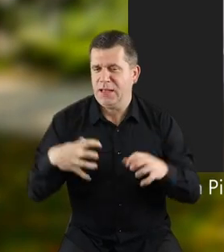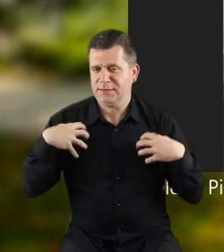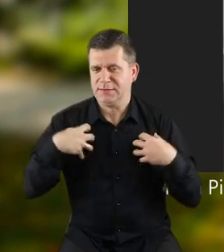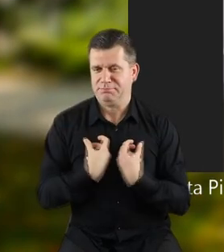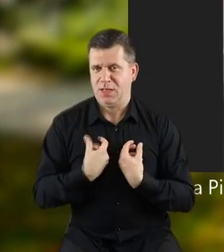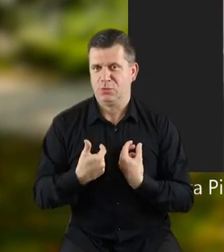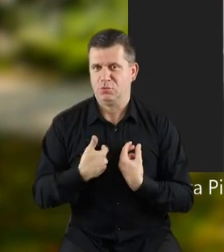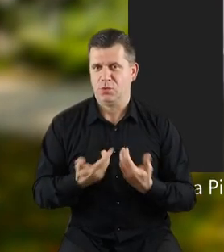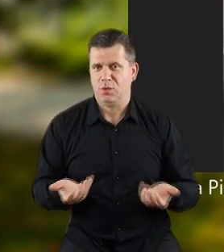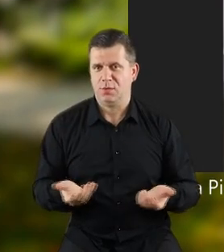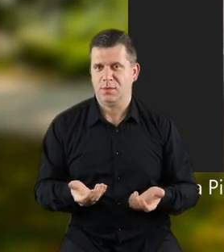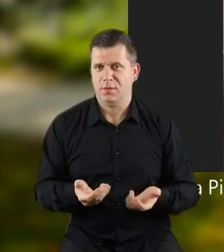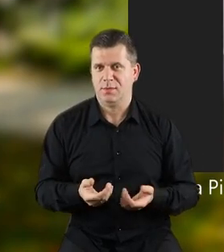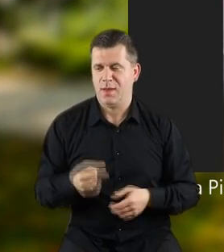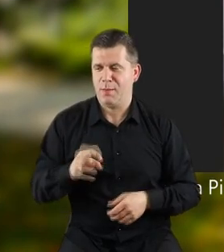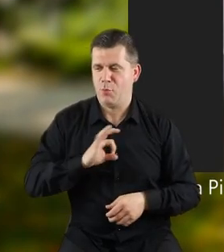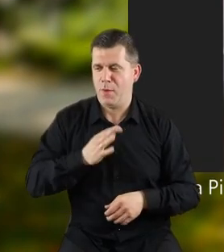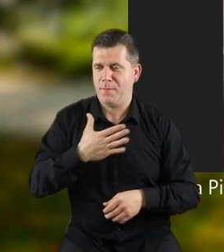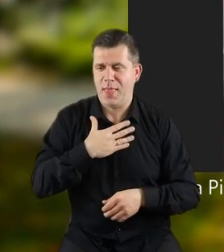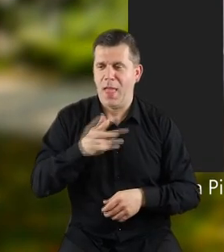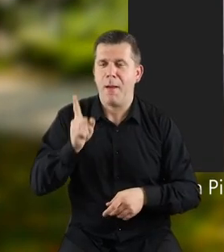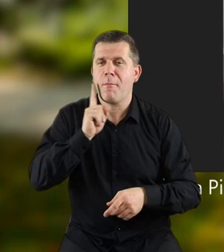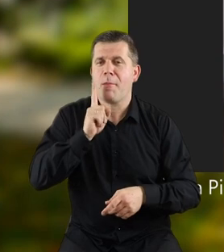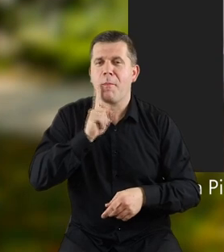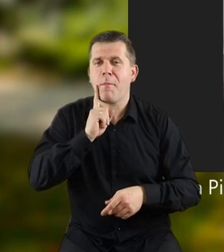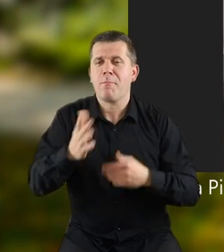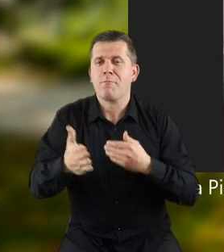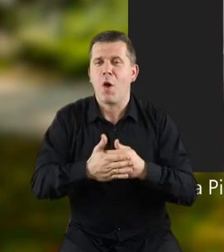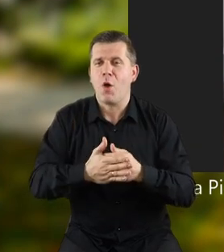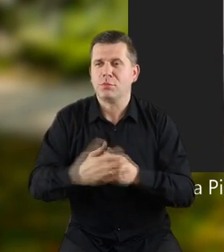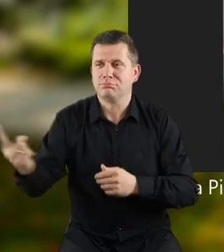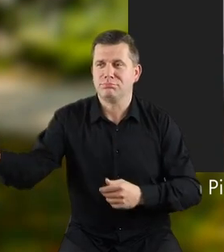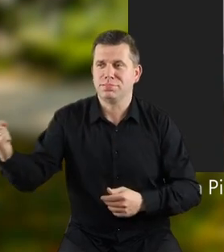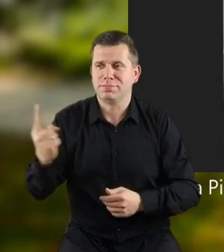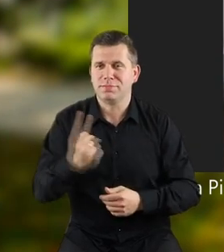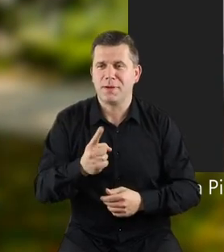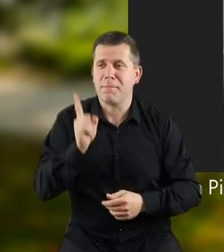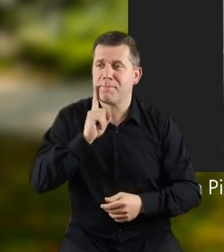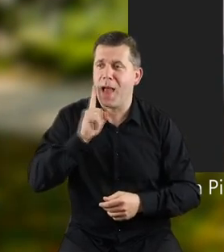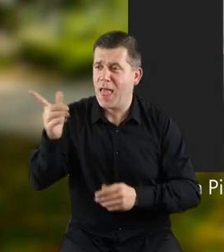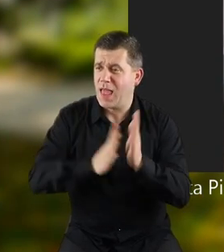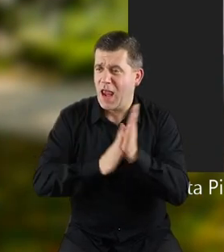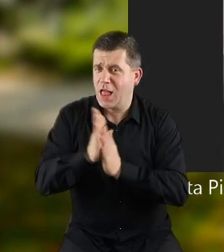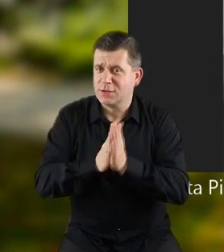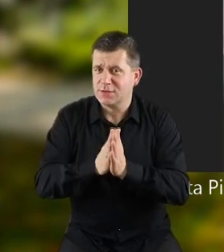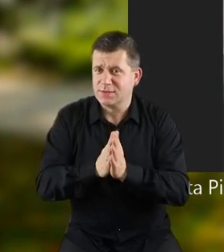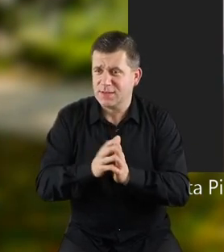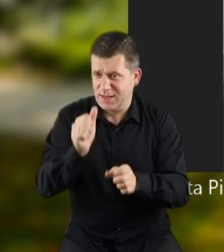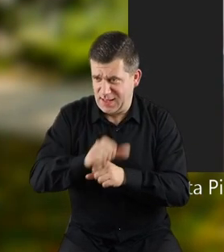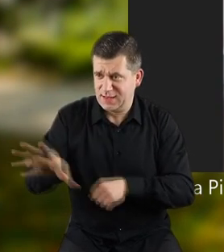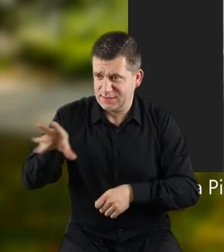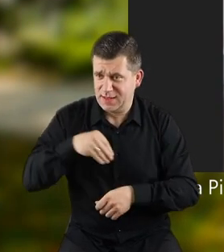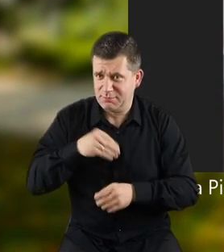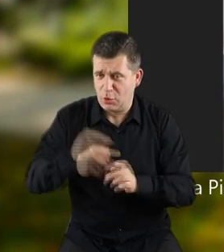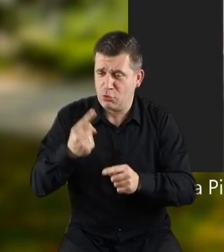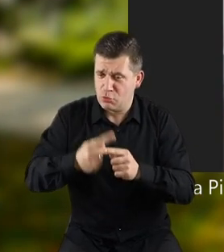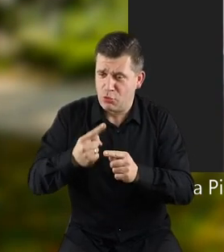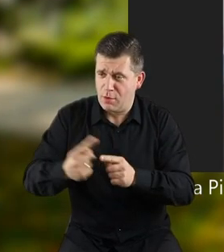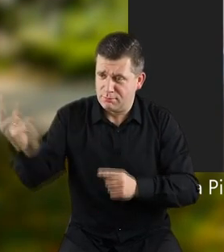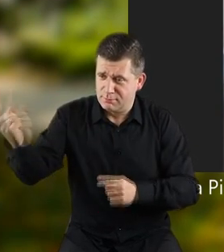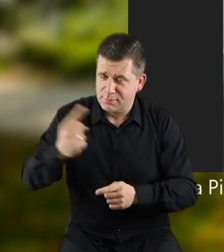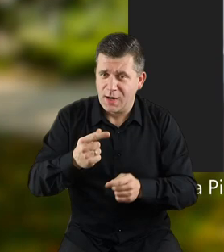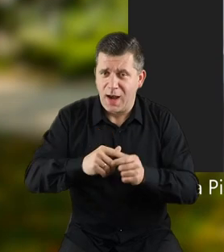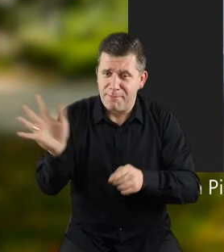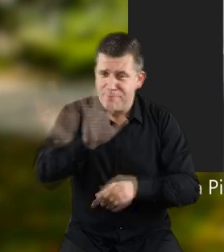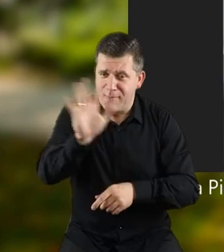zmęczona, o, słyszę właśnie, a nie, to nie mój piesek, tylko mój mąż, pan leśniczy do nas. Panie leśniczy, jak już pan tu zajrzał,